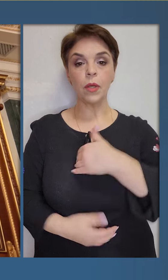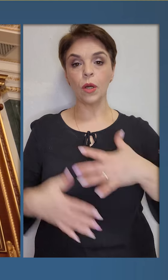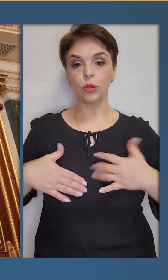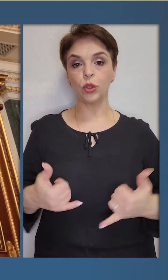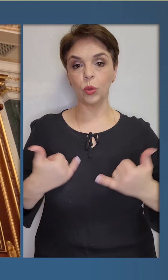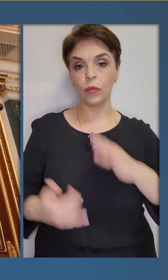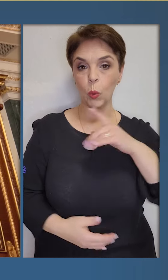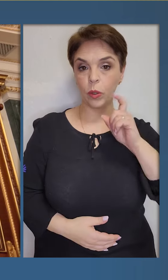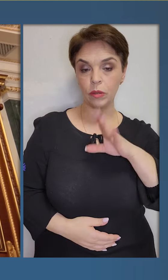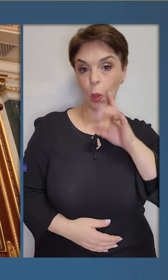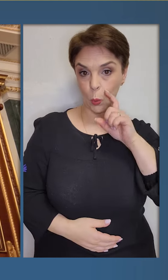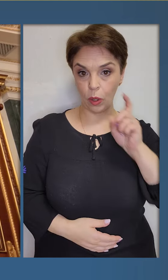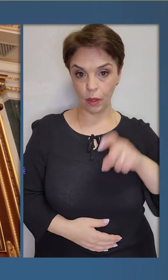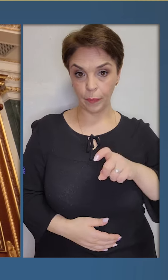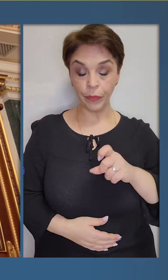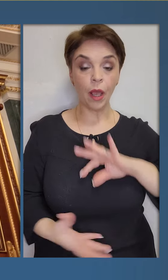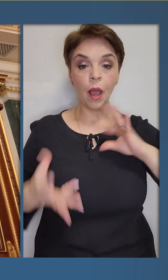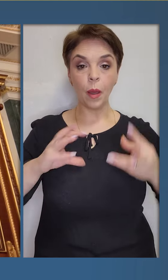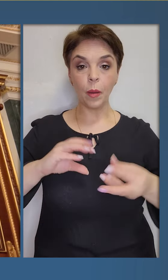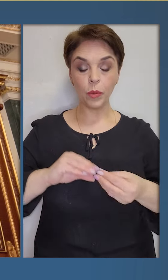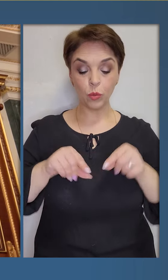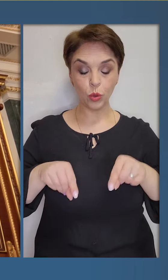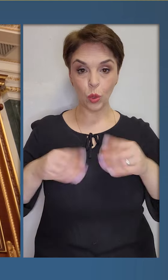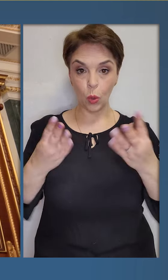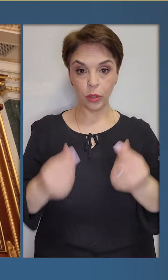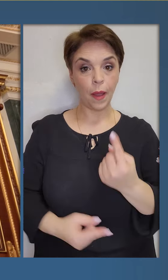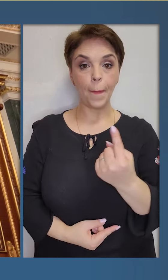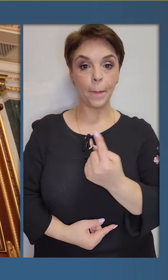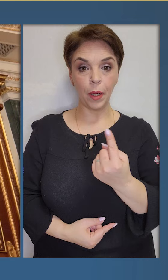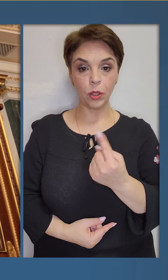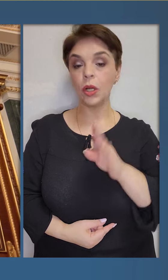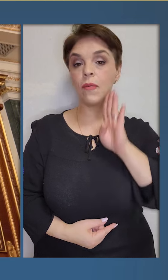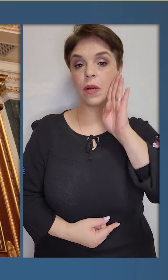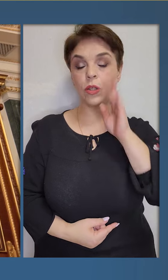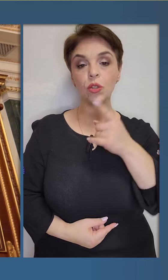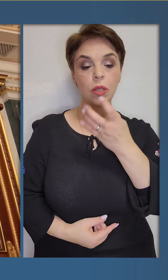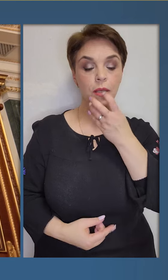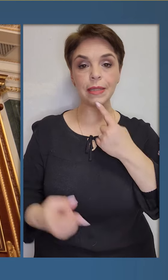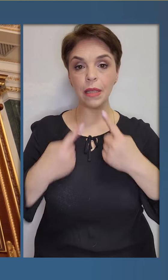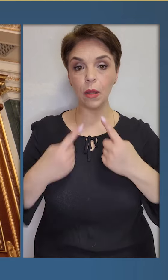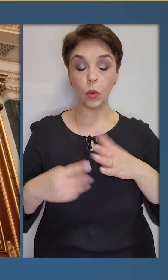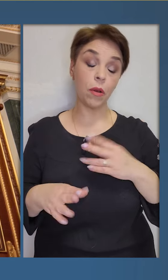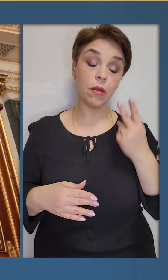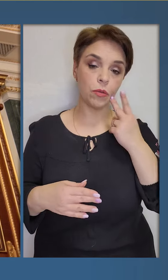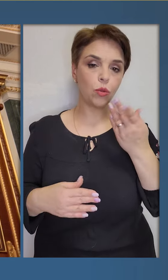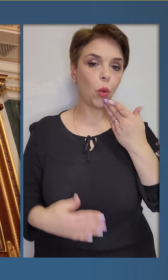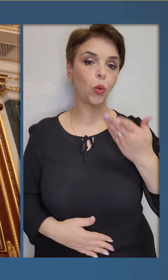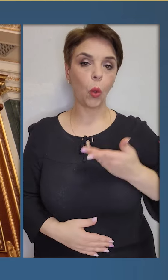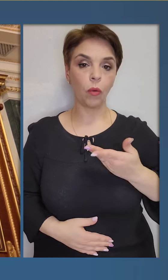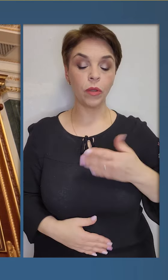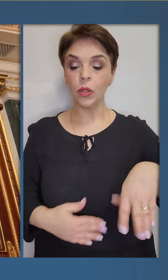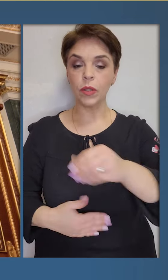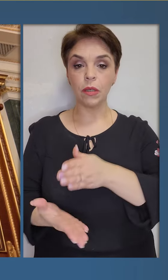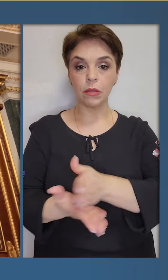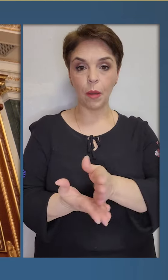Бажаю здоров'я, шановні українці і українки! Підсумки цього дня перше. Вранішній «Селектор» були, як зазвичай, доповіді